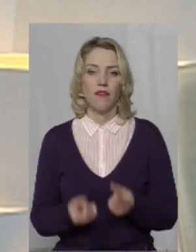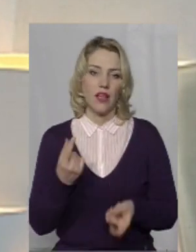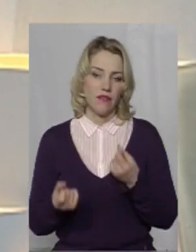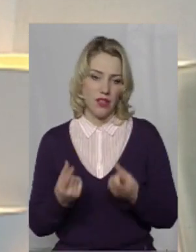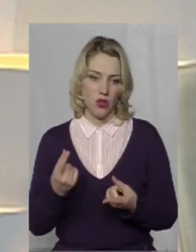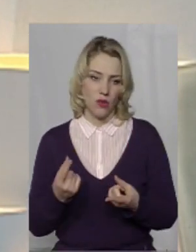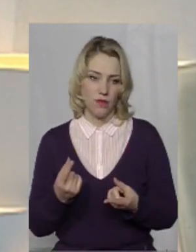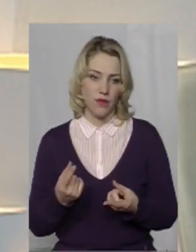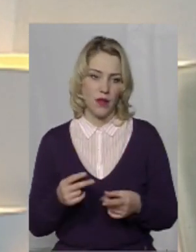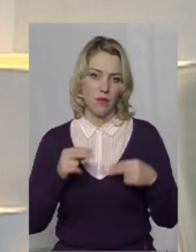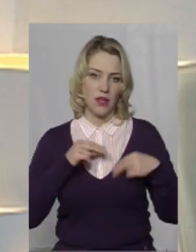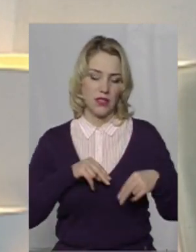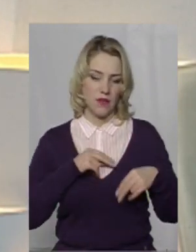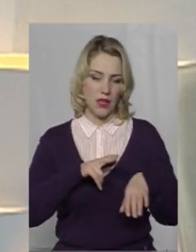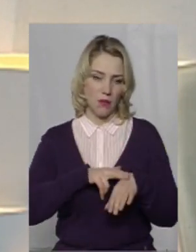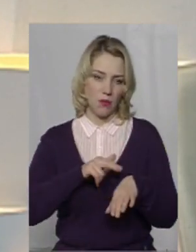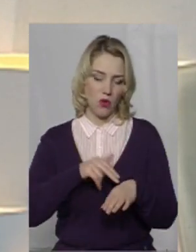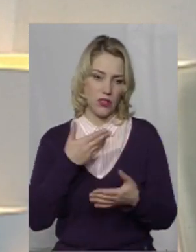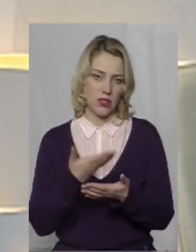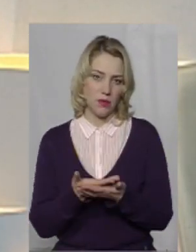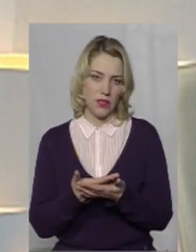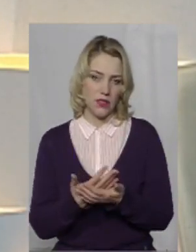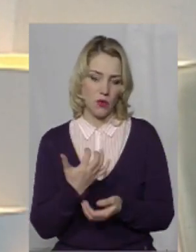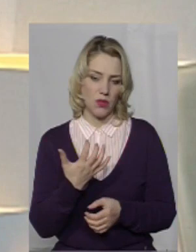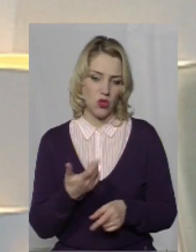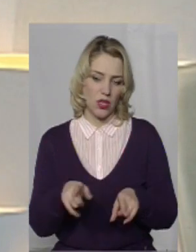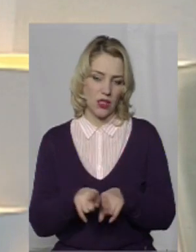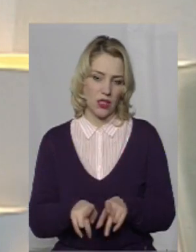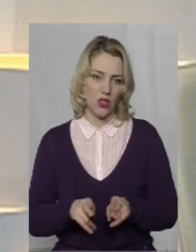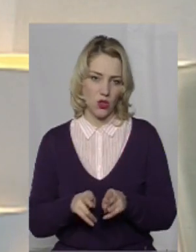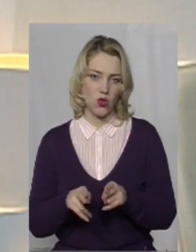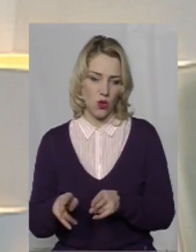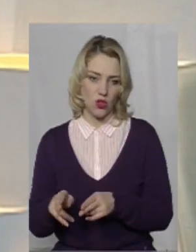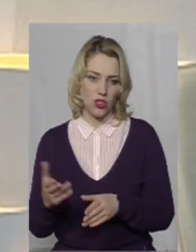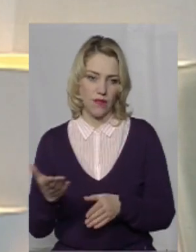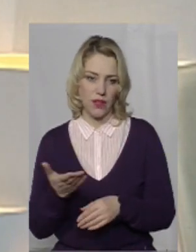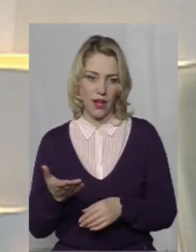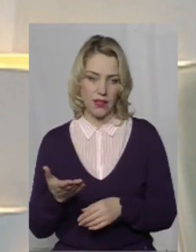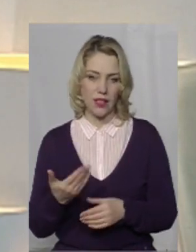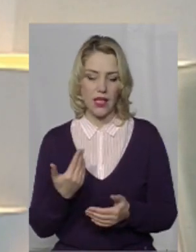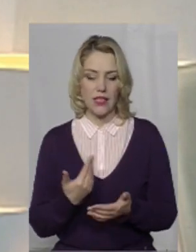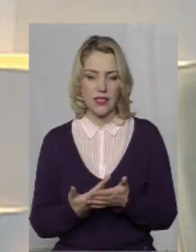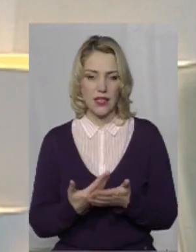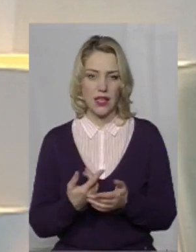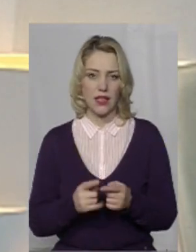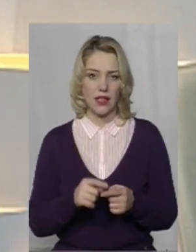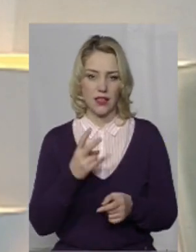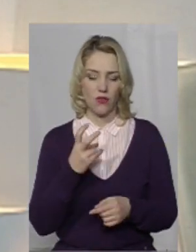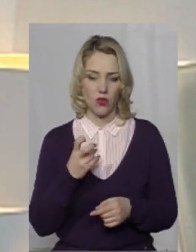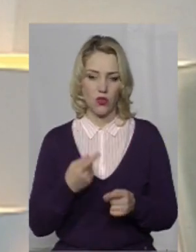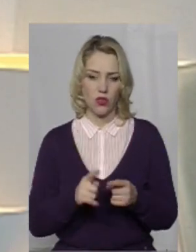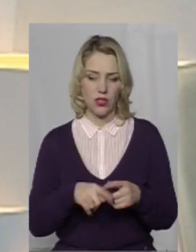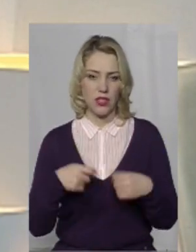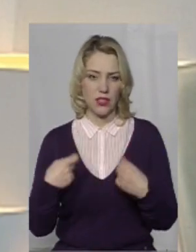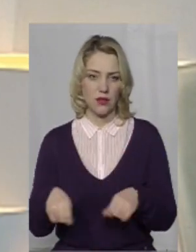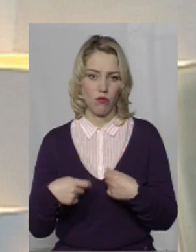Виявлено працівниками поліції близько 500 таких злочинів, з яких майже 200 – це збути